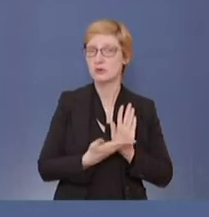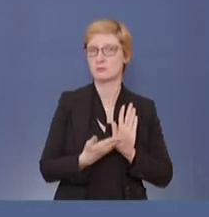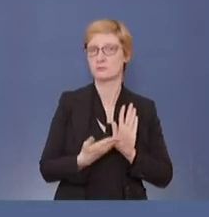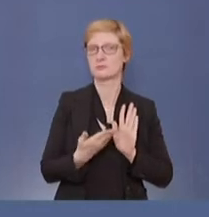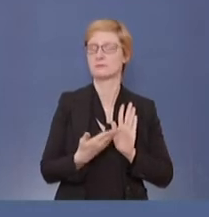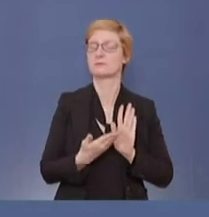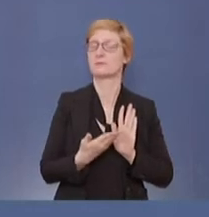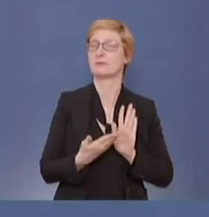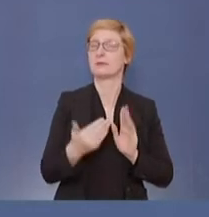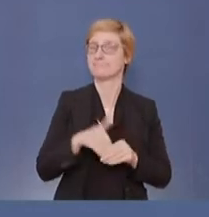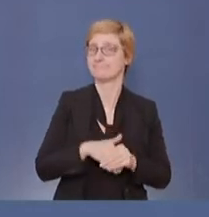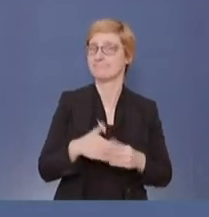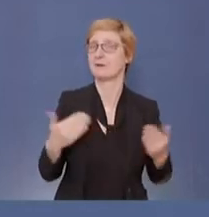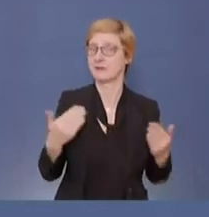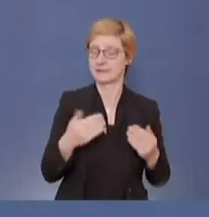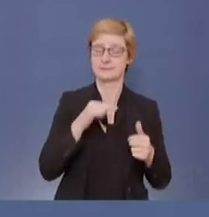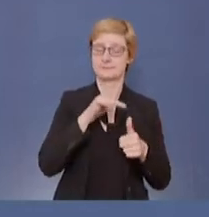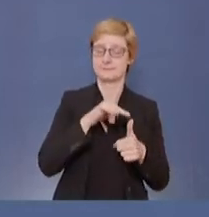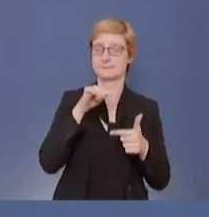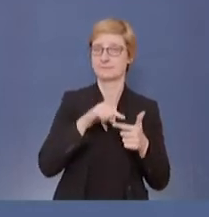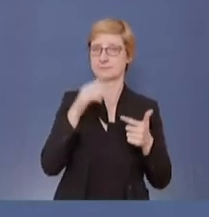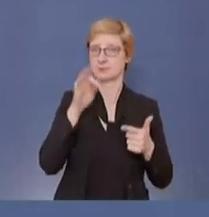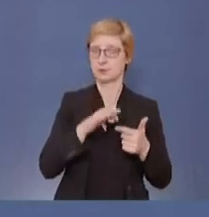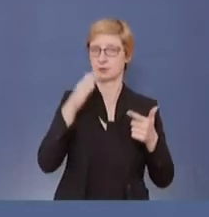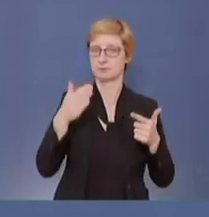Ihnen in meiner Antwort eben habe, mitteilen dürfen.